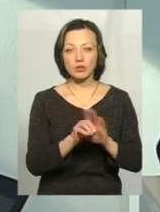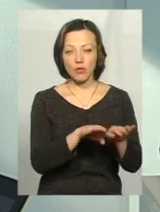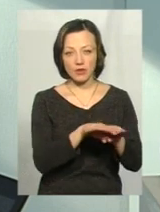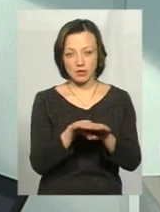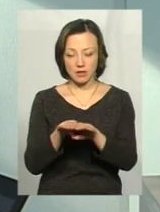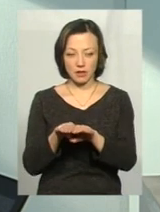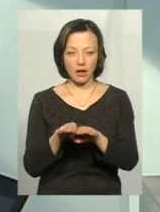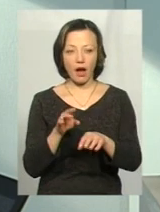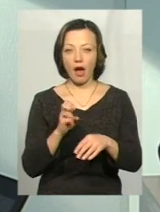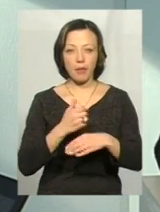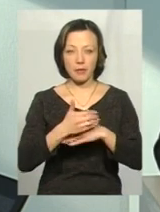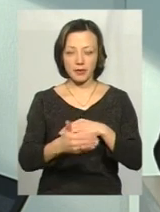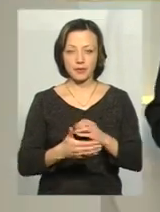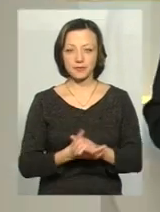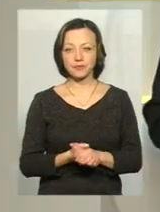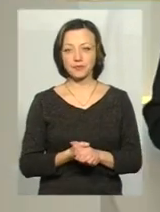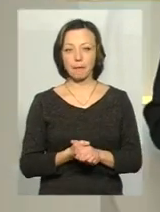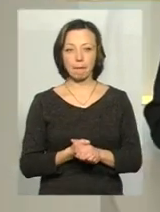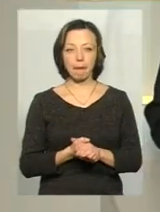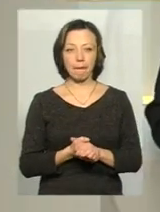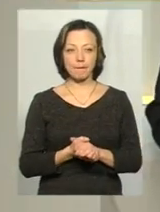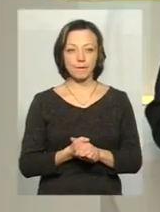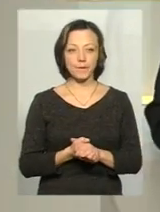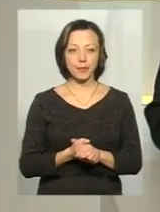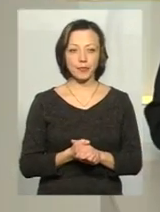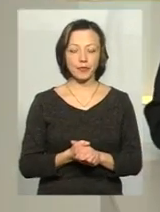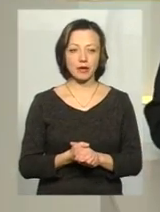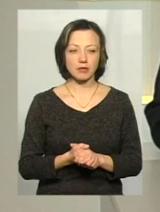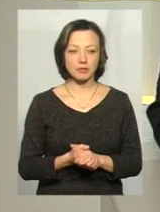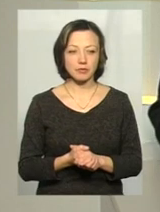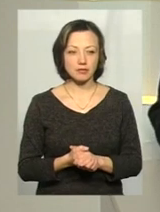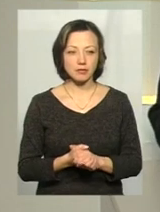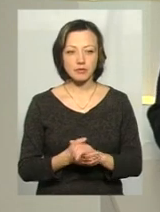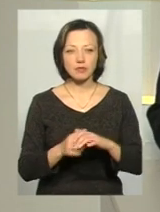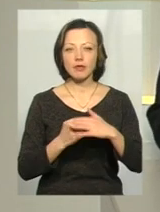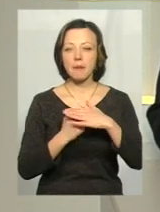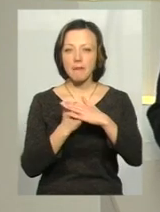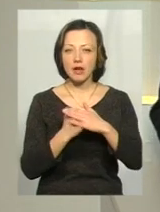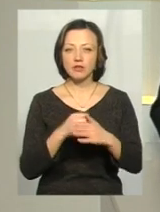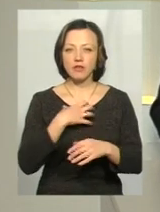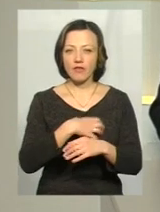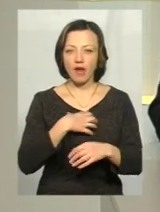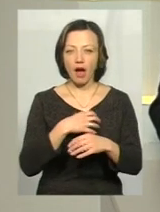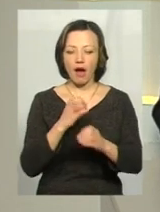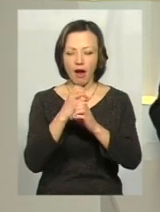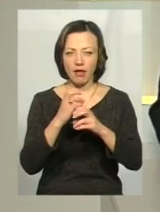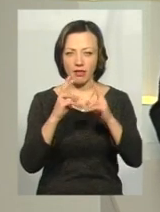стадіях, а не на процесі запущення. Базові аналізи, також базові